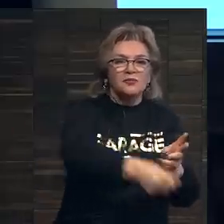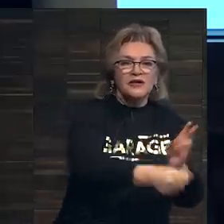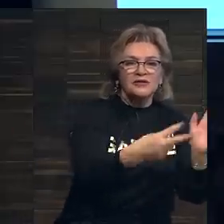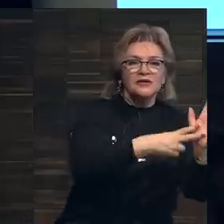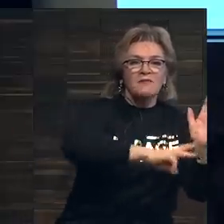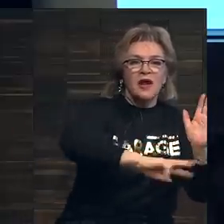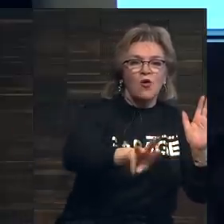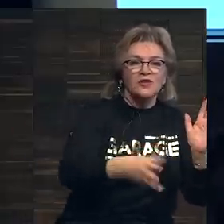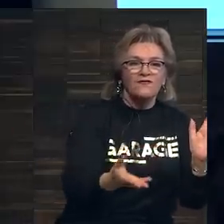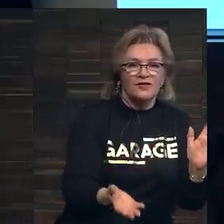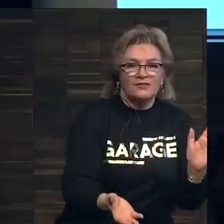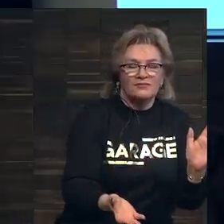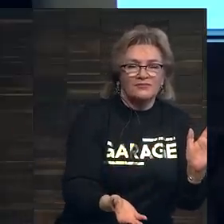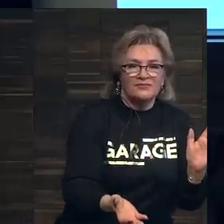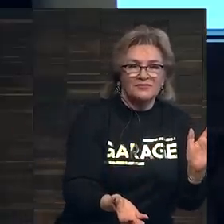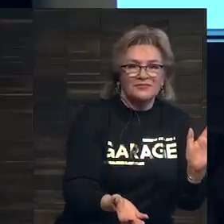миллионов?